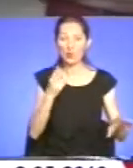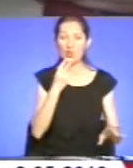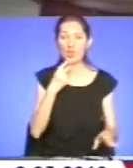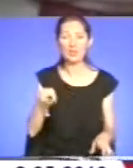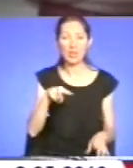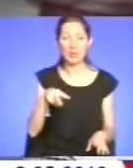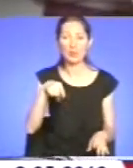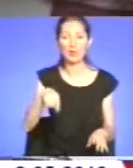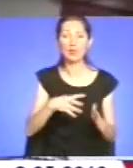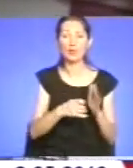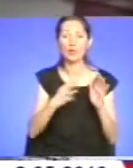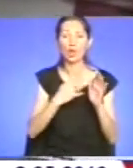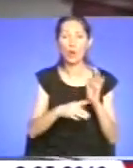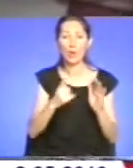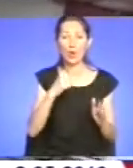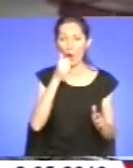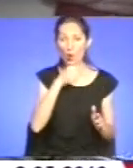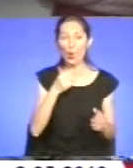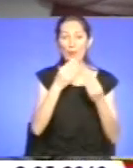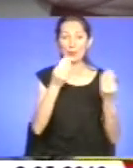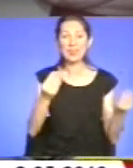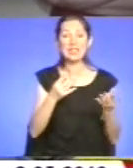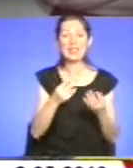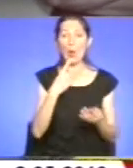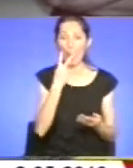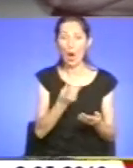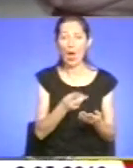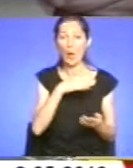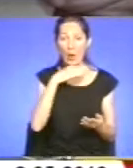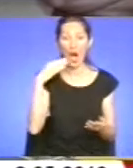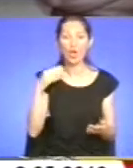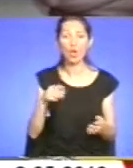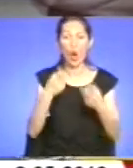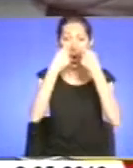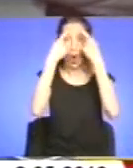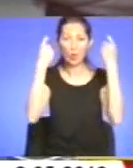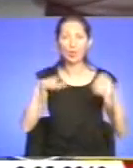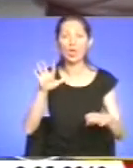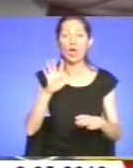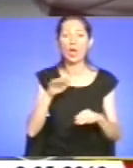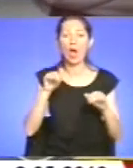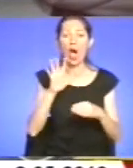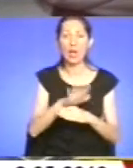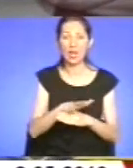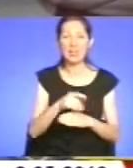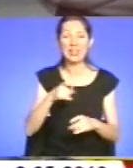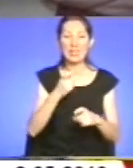експозиції першого розділу виставки ми також представили багато оголошень розпоряджень німецької влади по